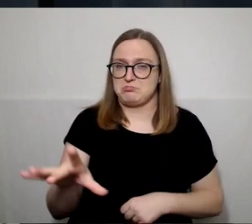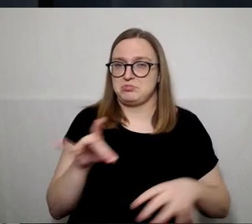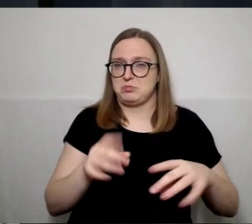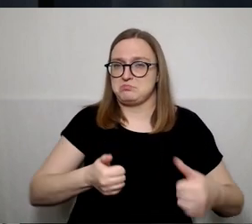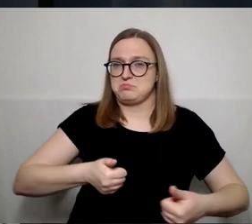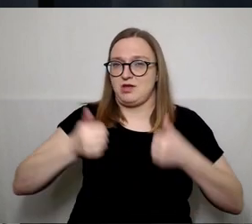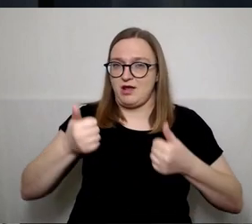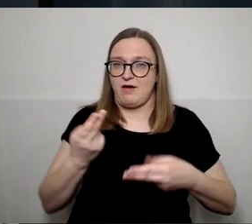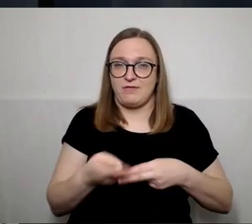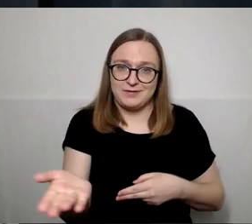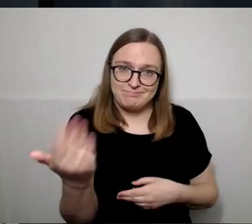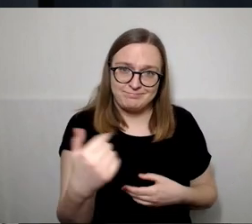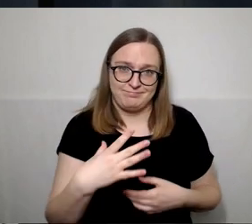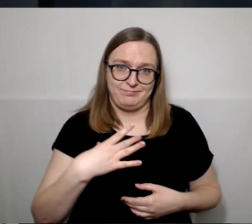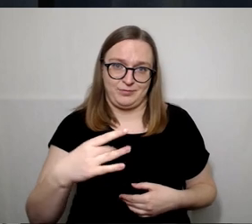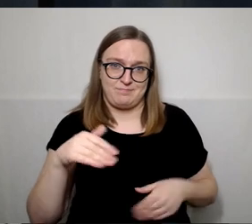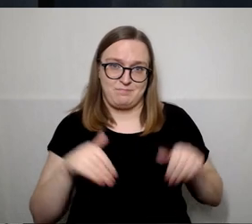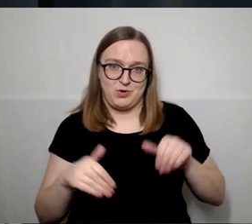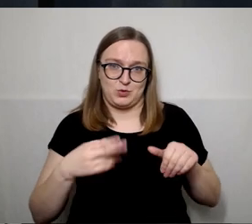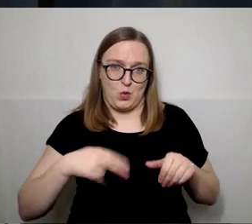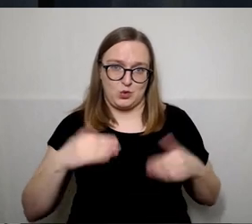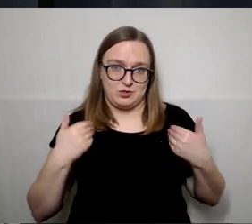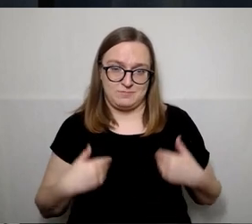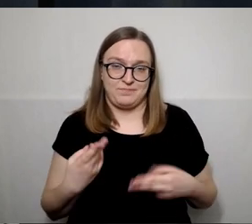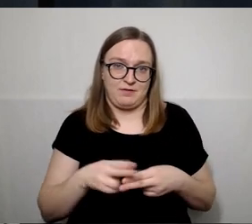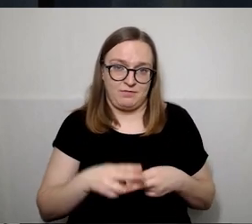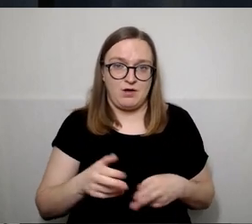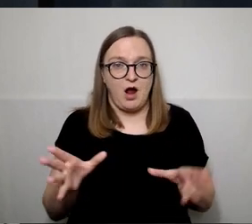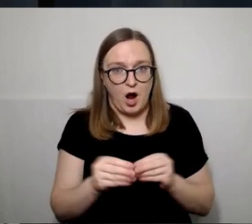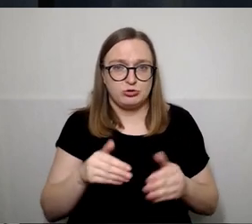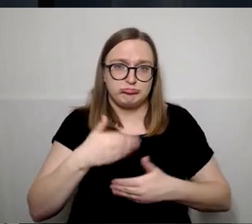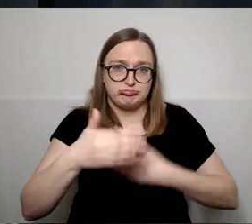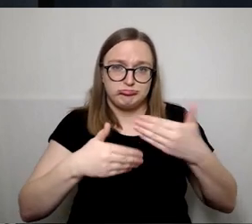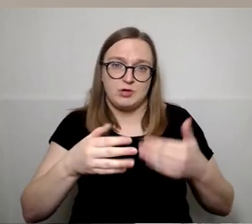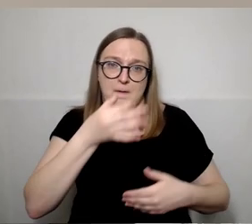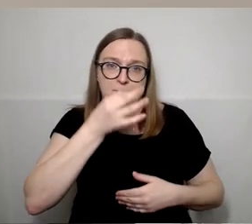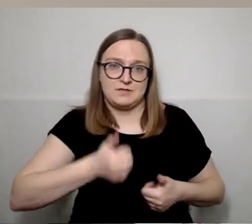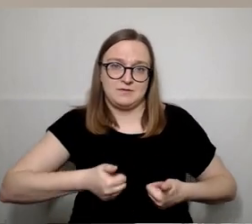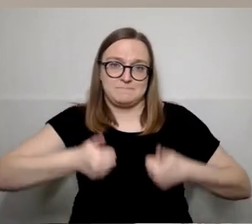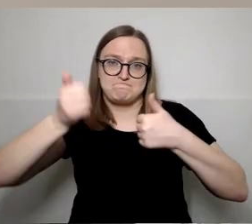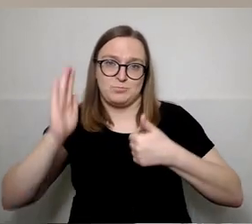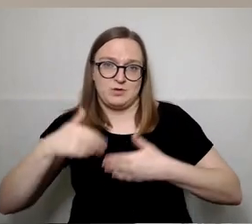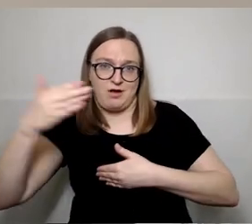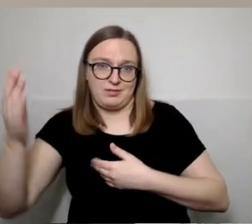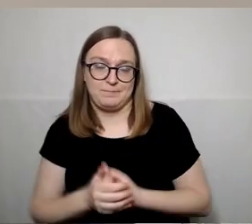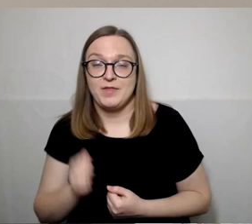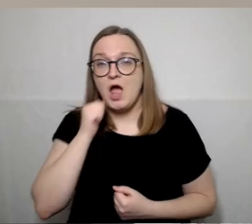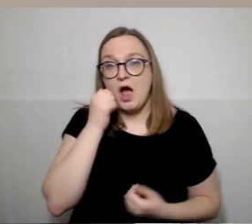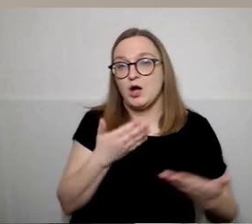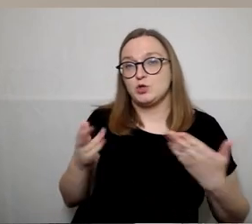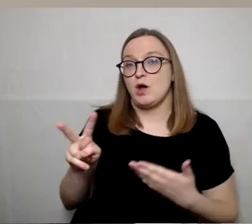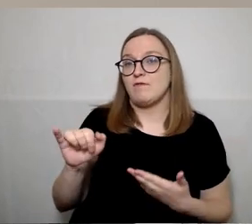jungitės prie mūsų, kad kartu sukurtumėm geresnę pasvalio ateitį. Ačiū, ponia Vainauskai.